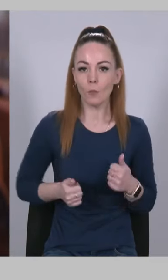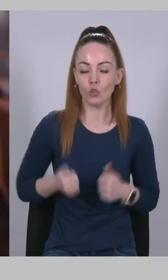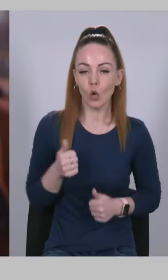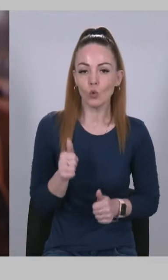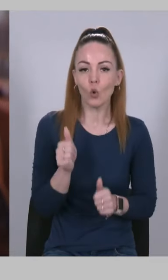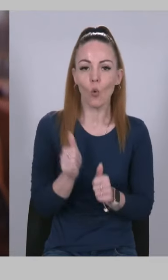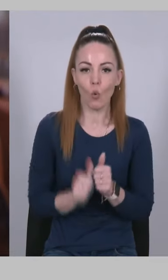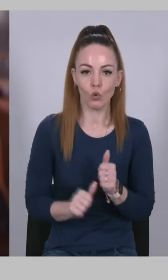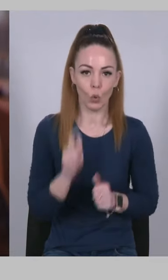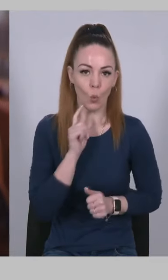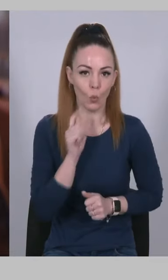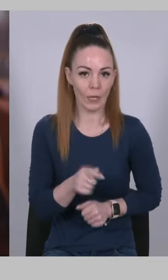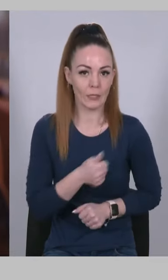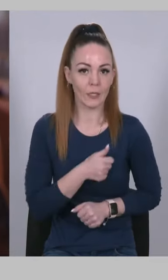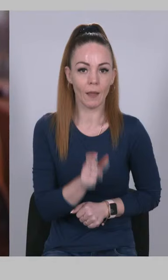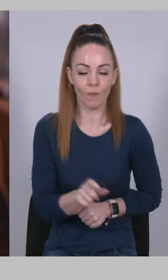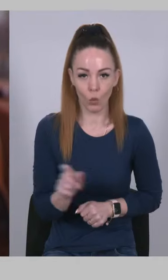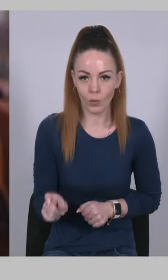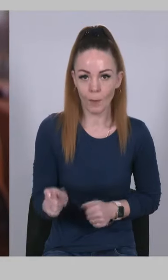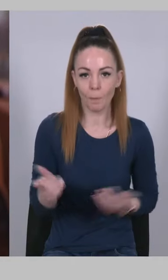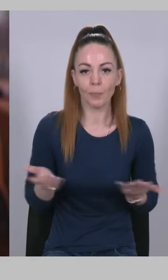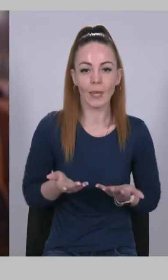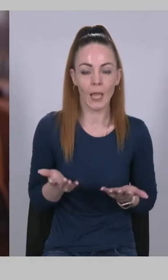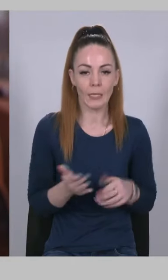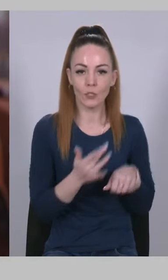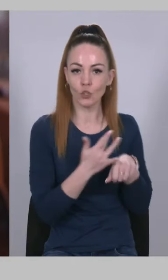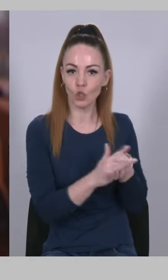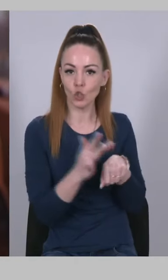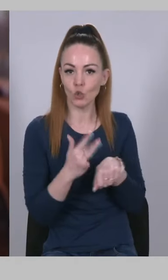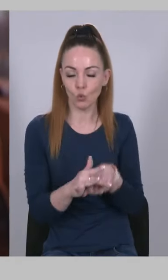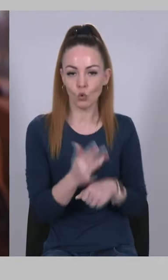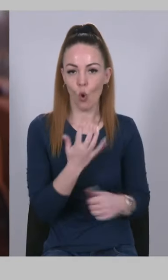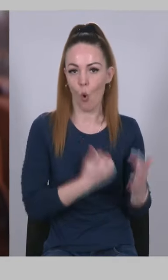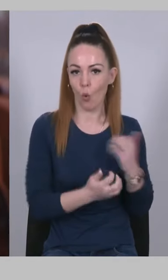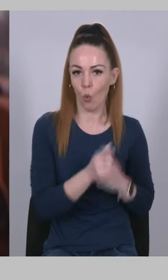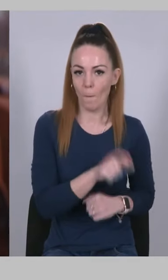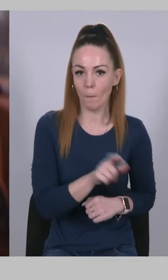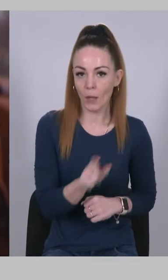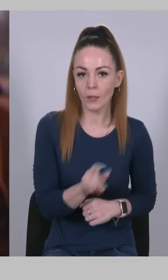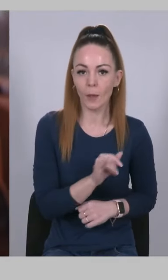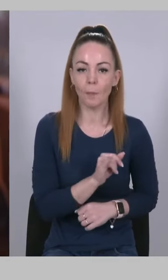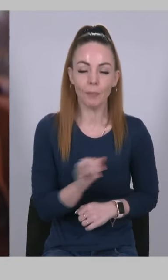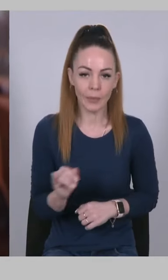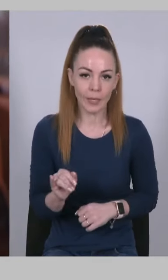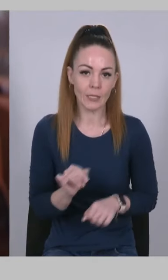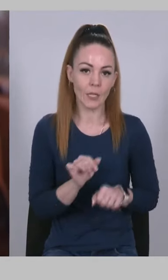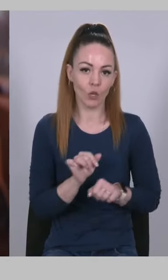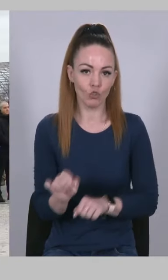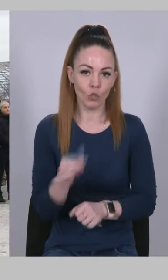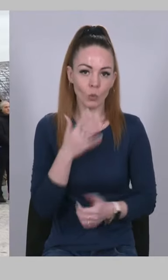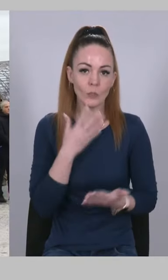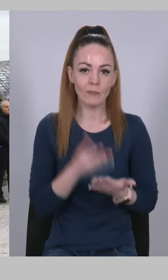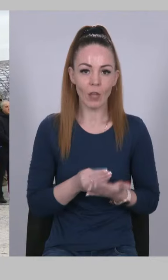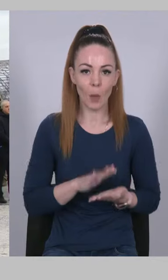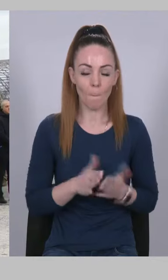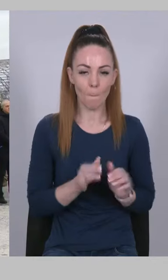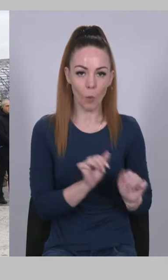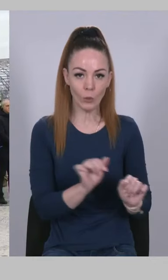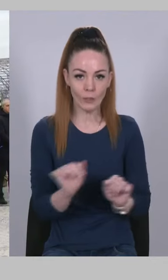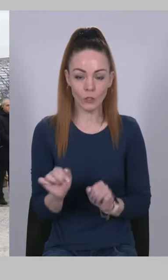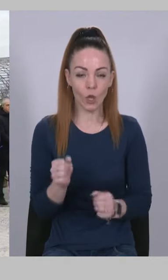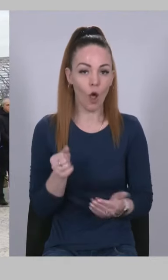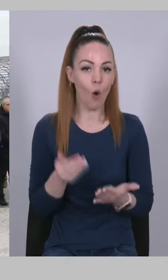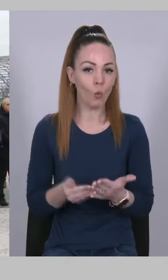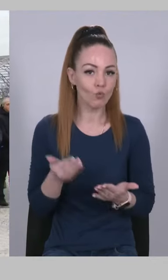кожним українським воїнам, які знищують окупанта Та захищають свої позиції А